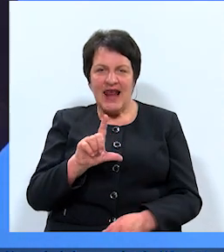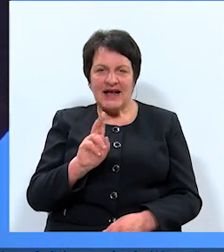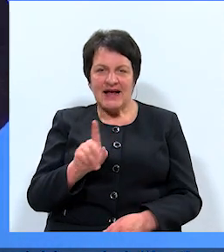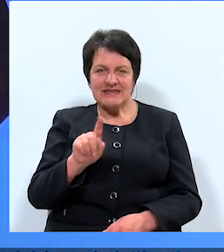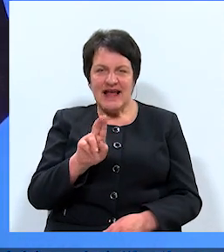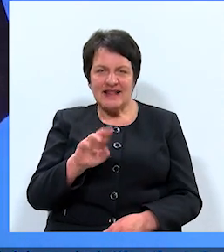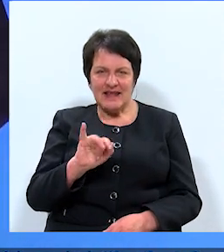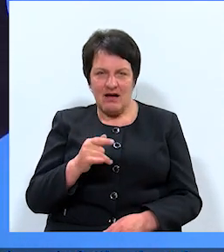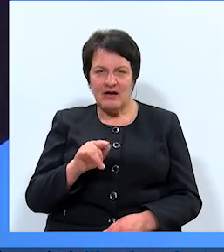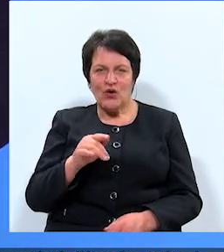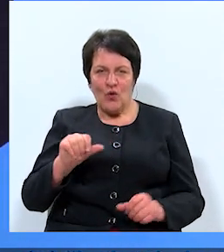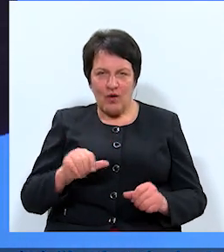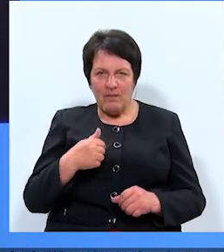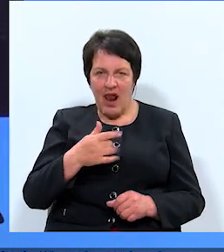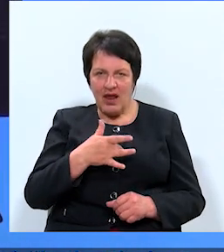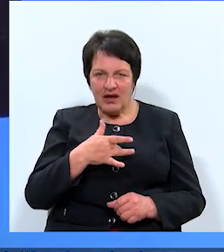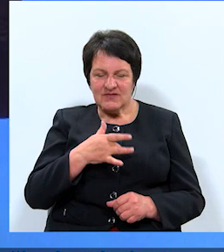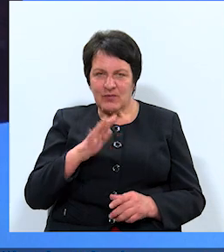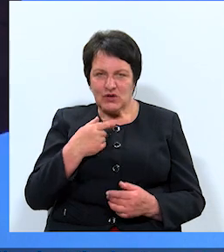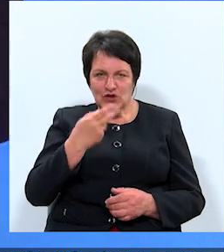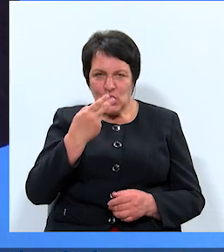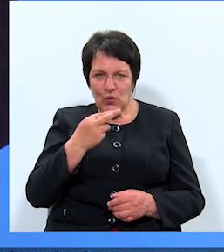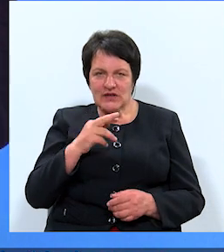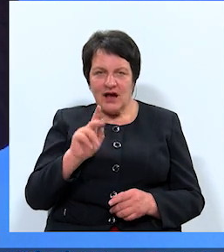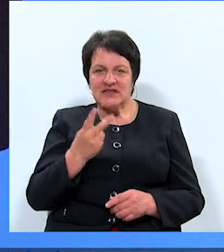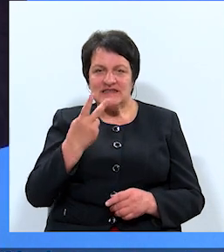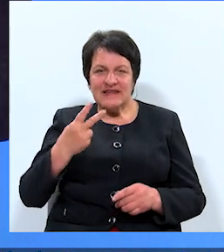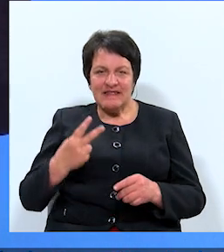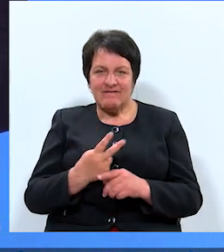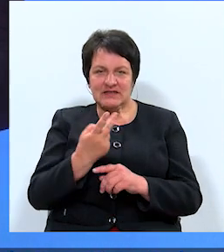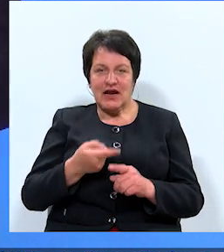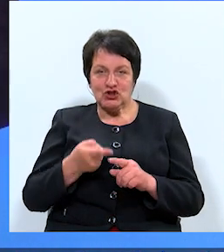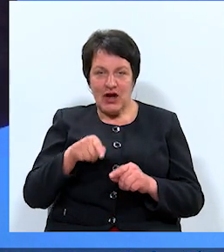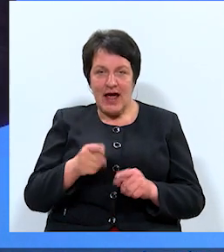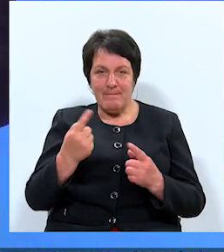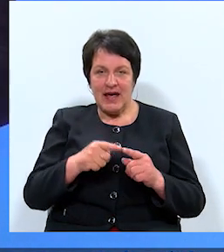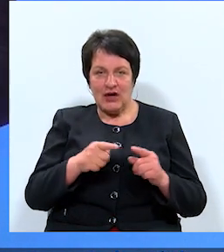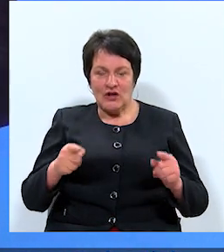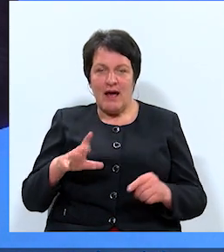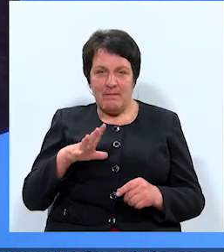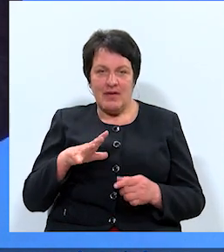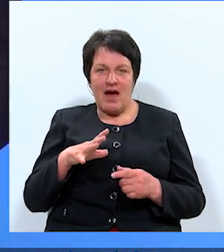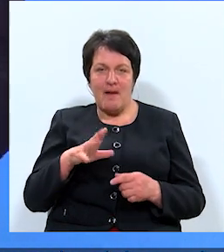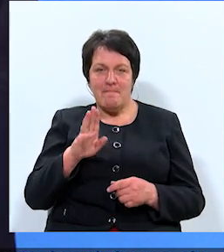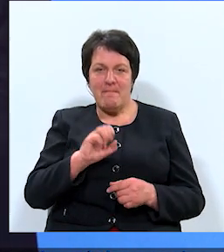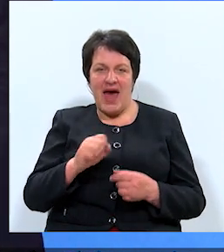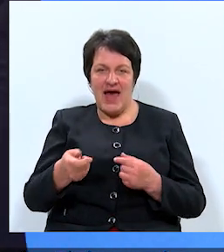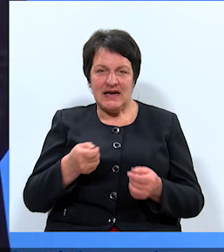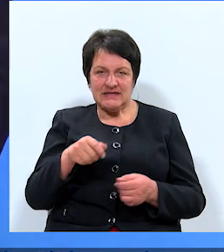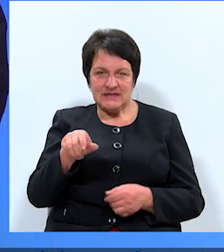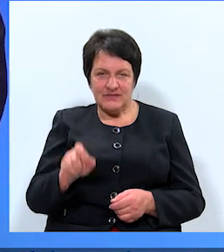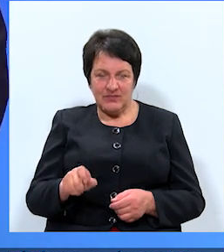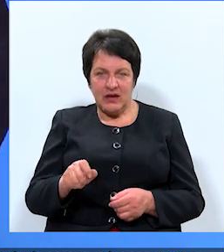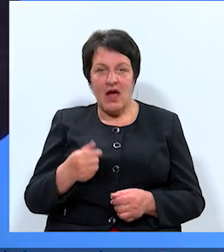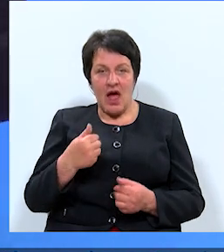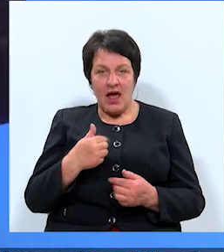kungam, jo viņš ir vienīgais, laikam, vai es varbūt kļūdos, vēl kāds ir bijis, kas divas reizes šajā periodā ir bijis mērs. Un